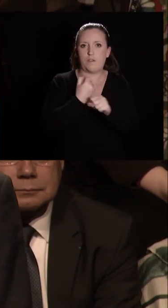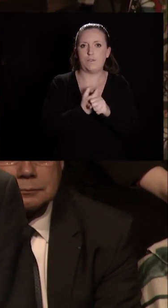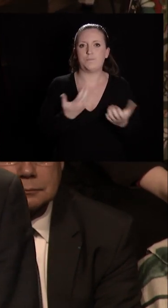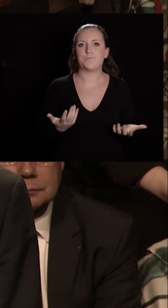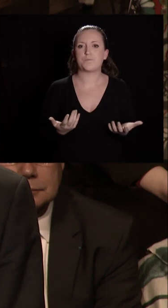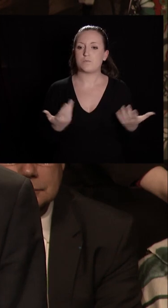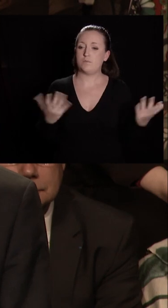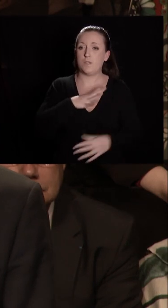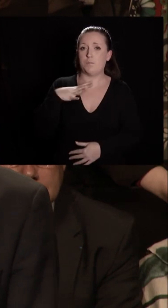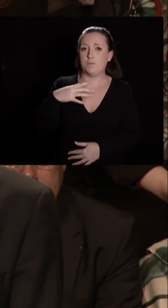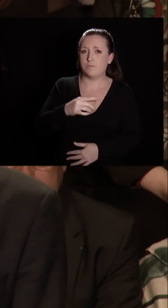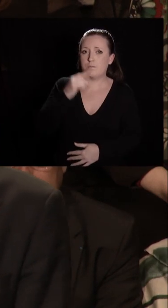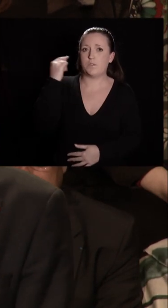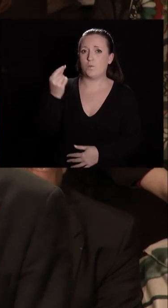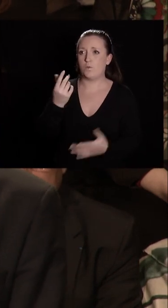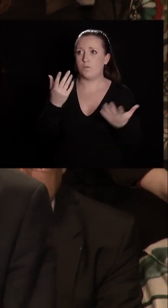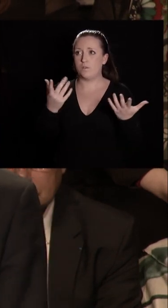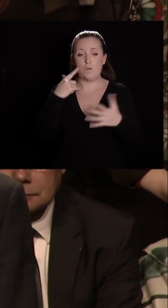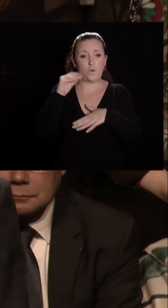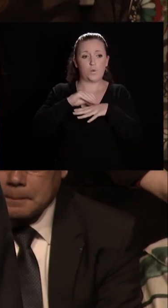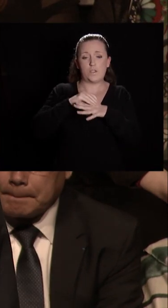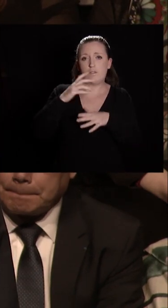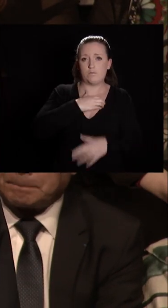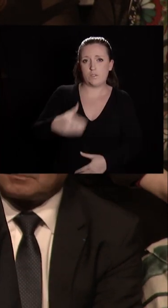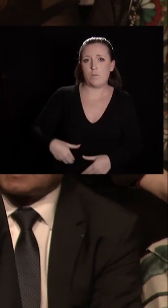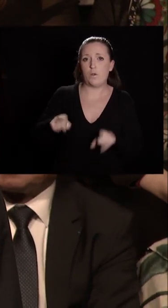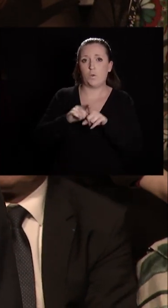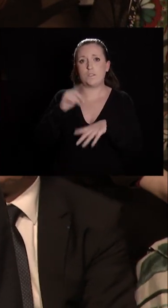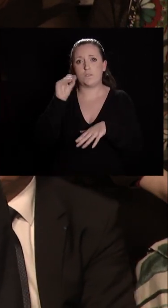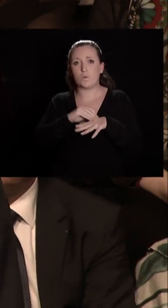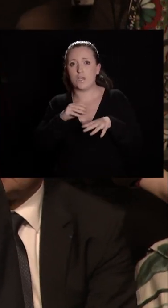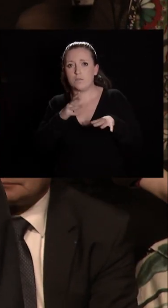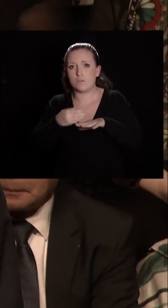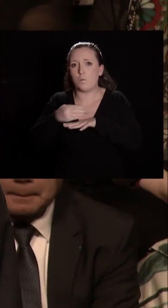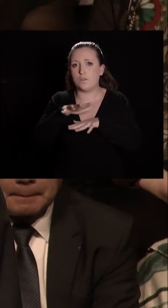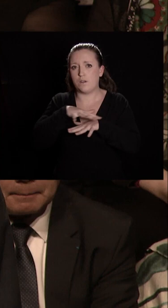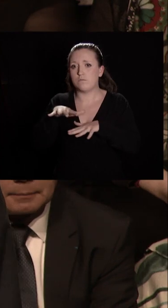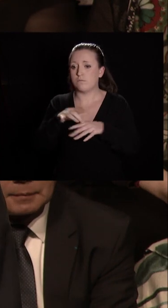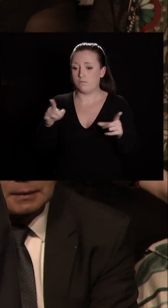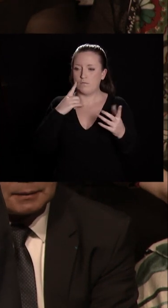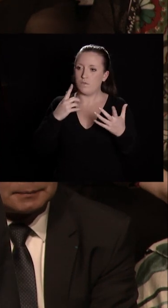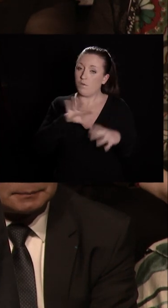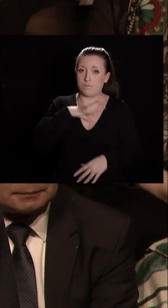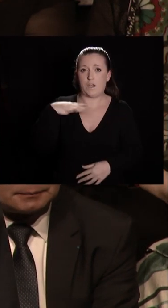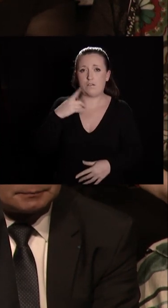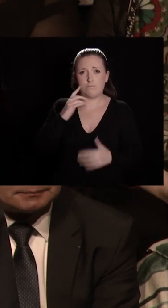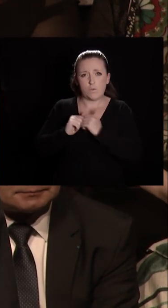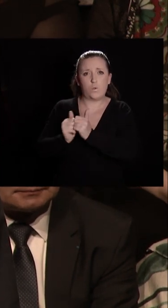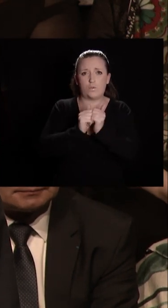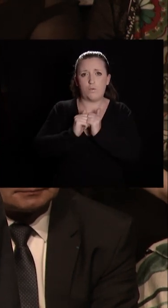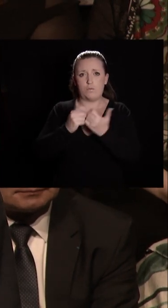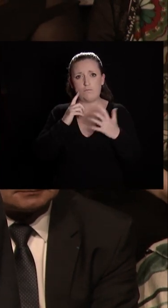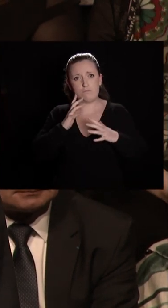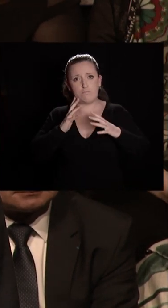Messieurs, chers amis, le Conseil municipal et le Conseil métropolitain sont fiers d'agir avec vous au service de